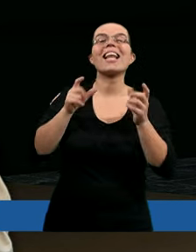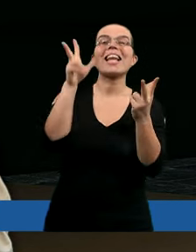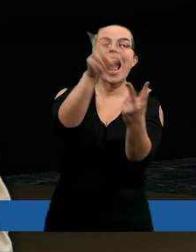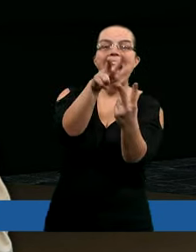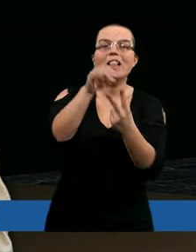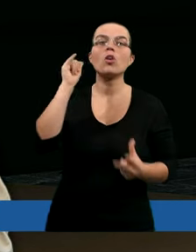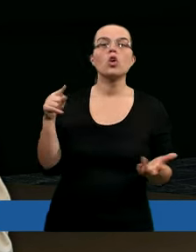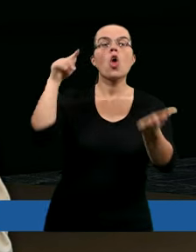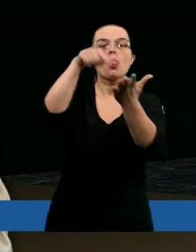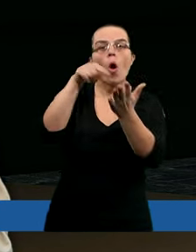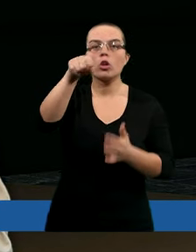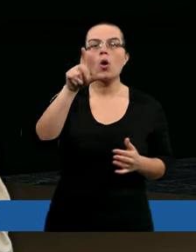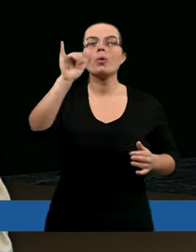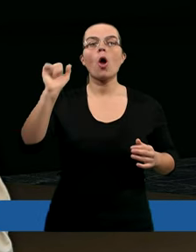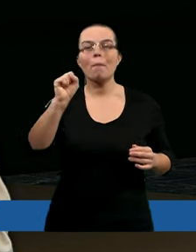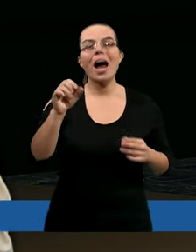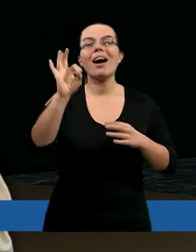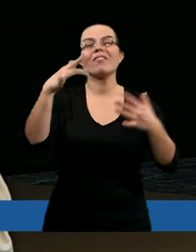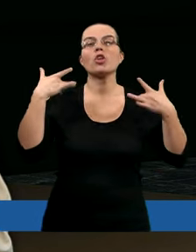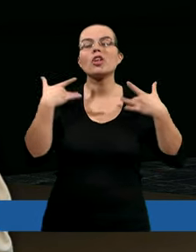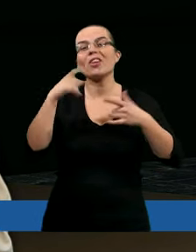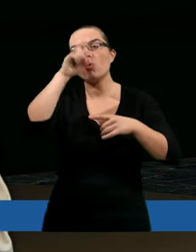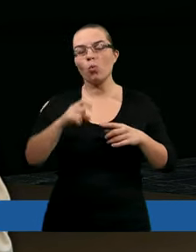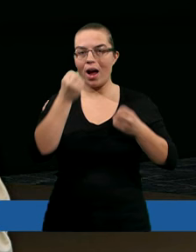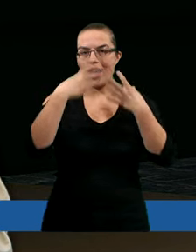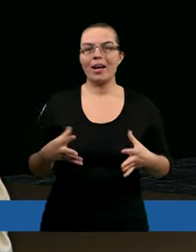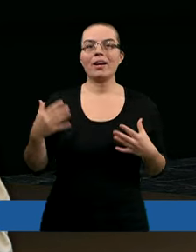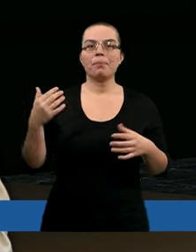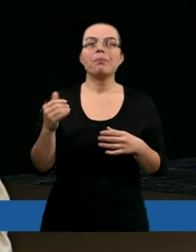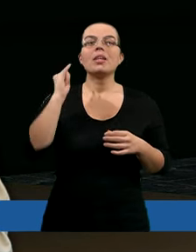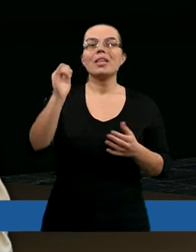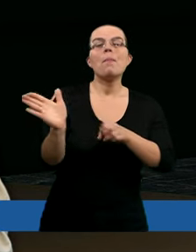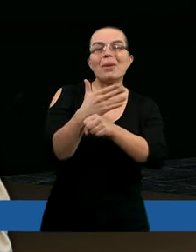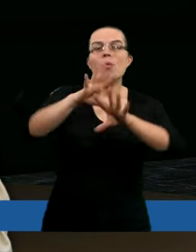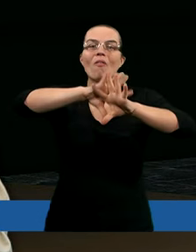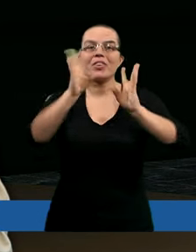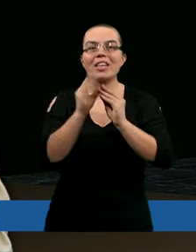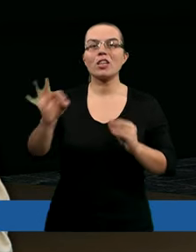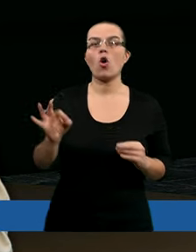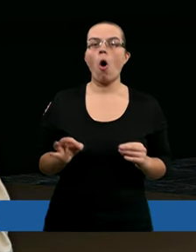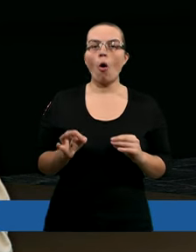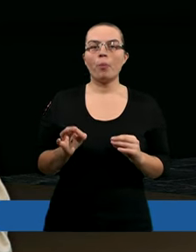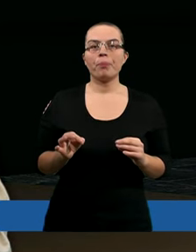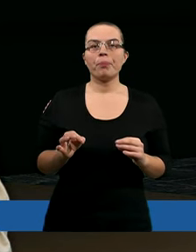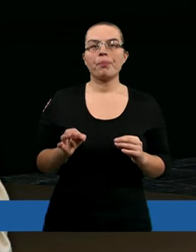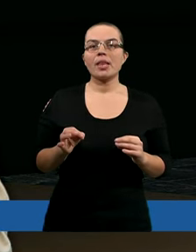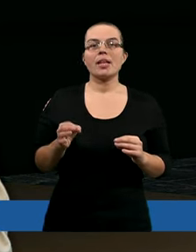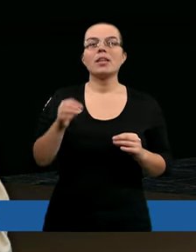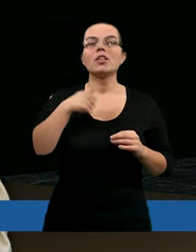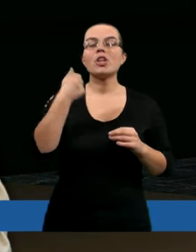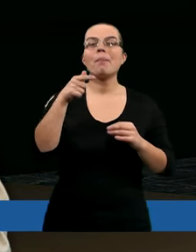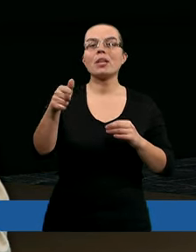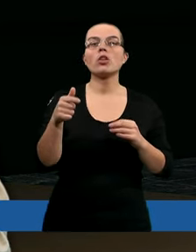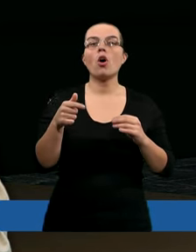dotknął go wielkimi cierpieniami. Mimo wszystko Job niech jakby